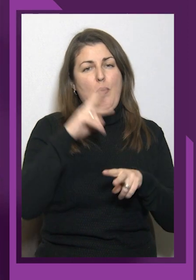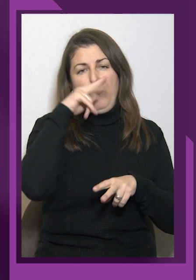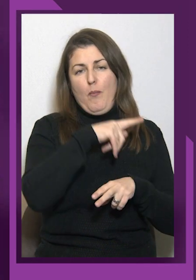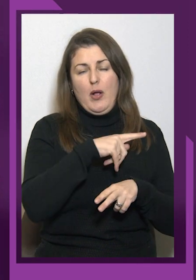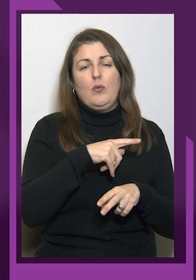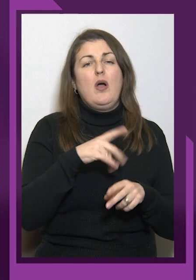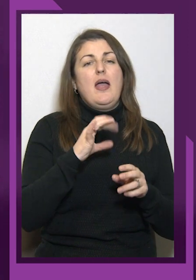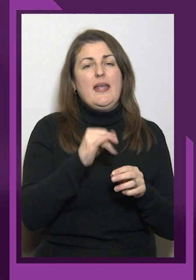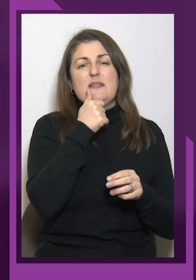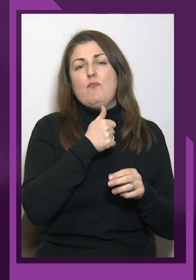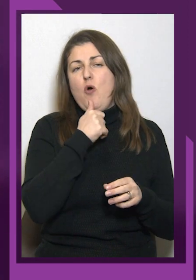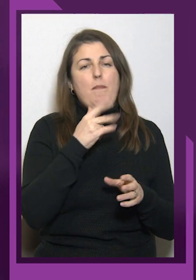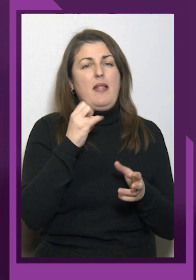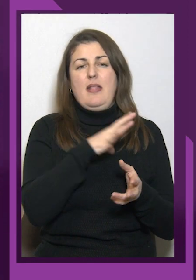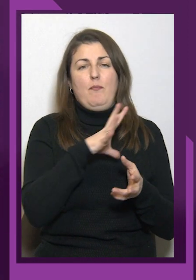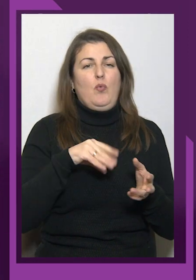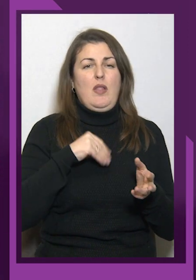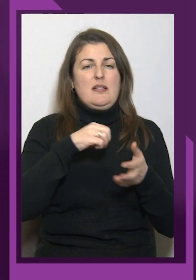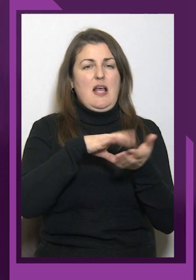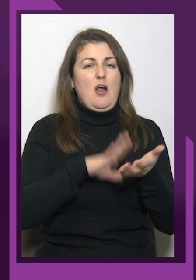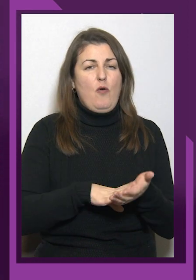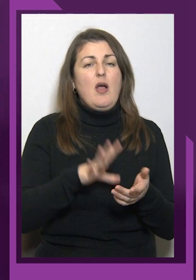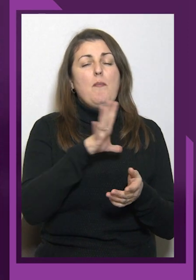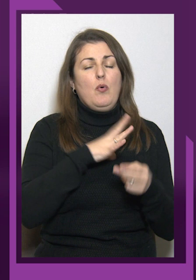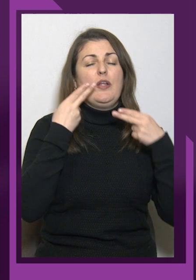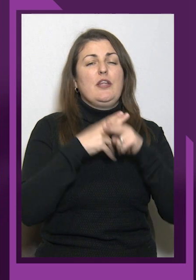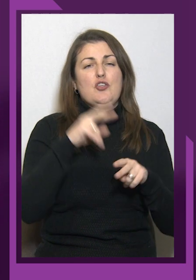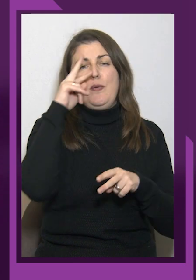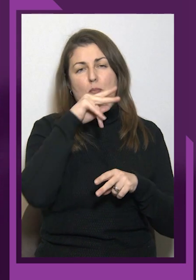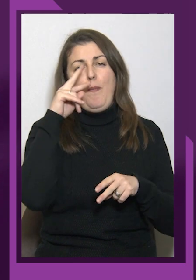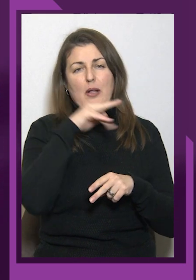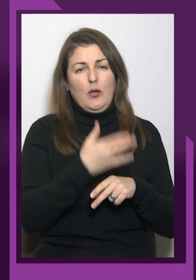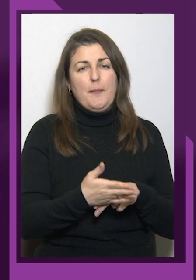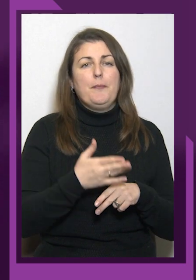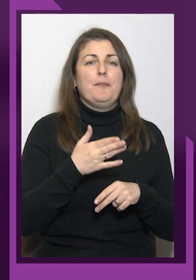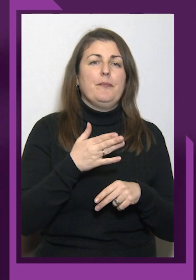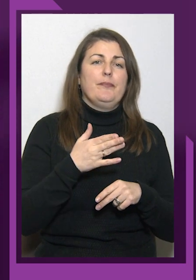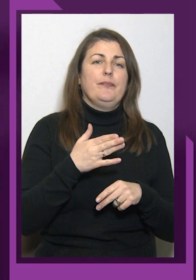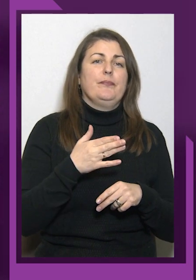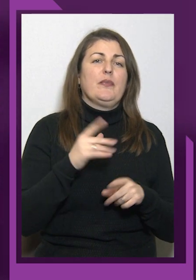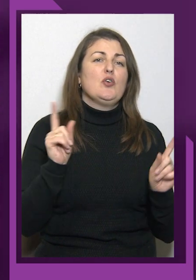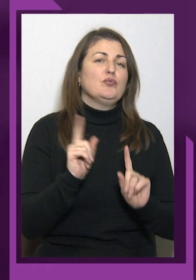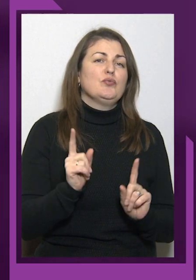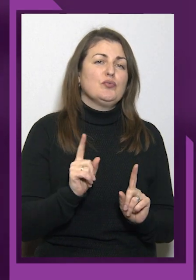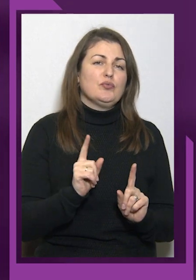технічні помилки, що сумнівно те, що була готова.